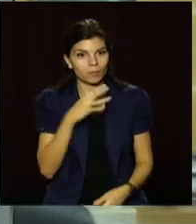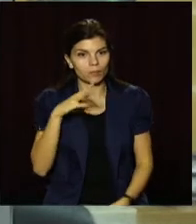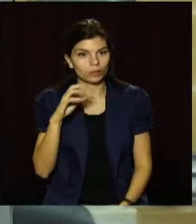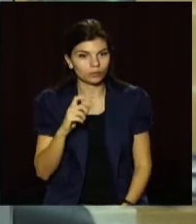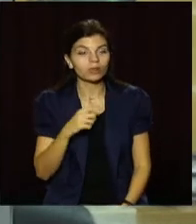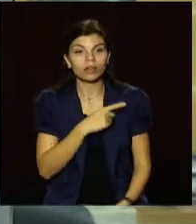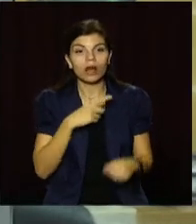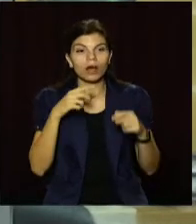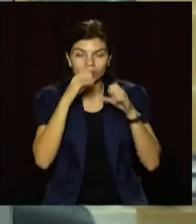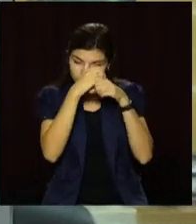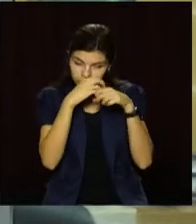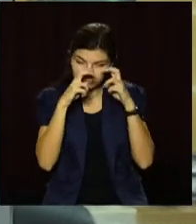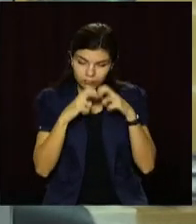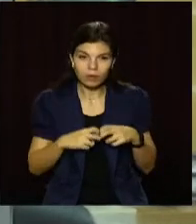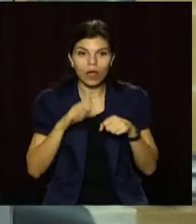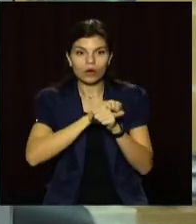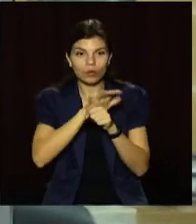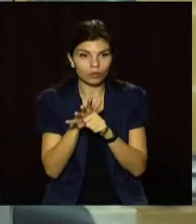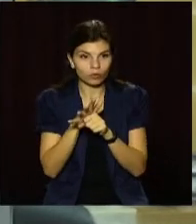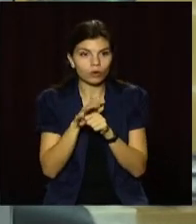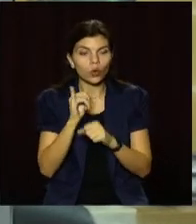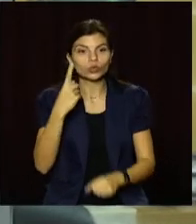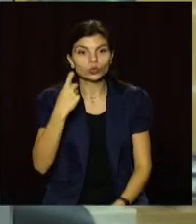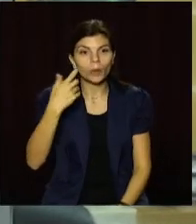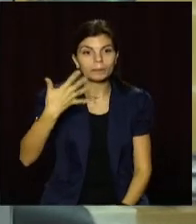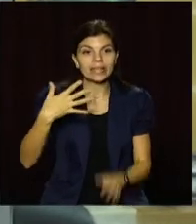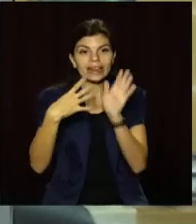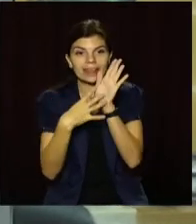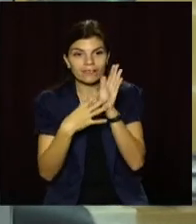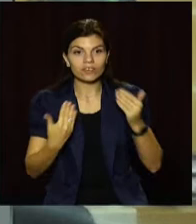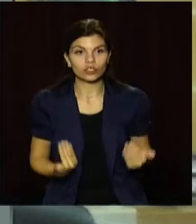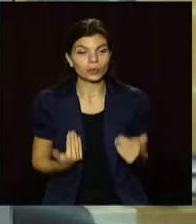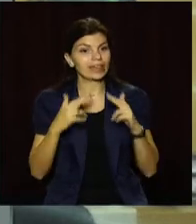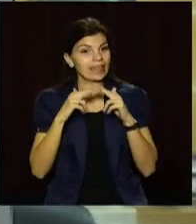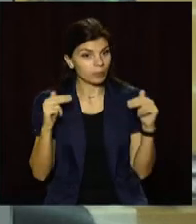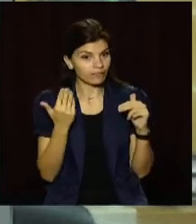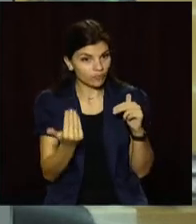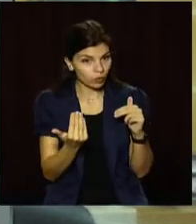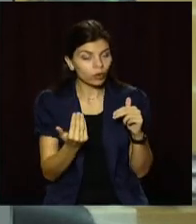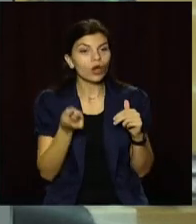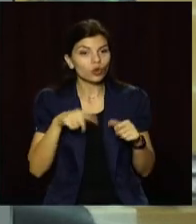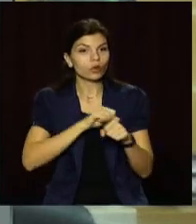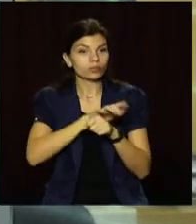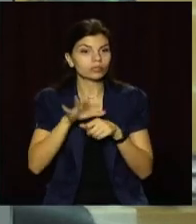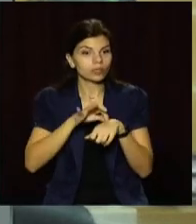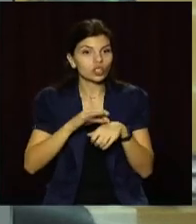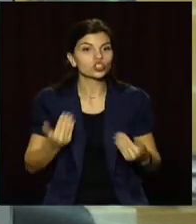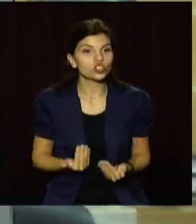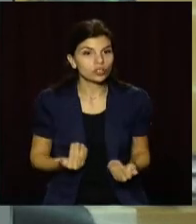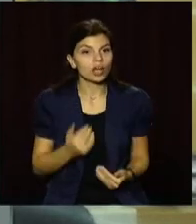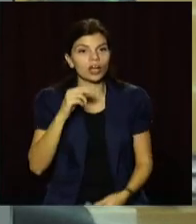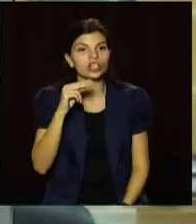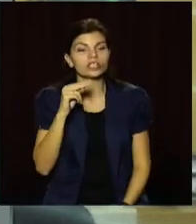Лабораторні дослідження підтвердили COVID-19 у 159 мешканців Дніпра. Також на коронавірус захворіли жителі